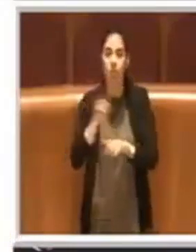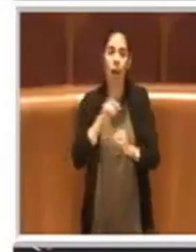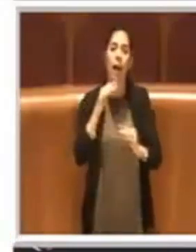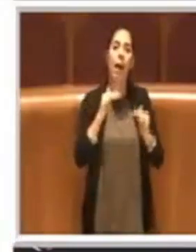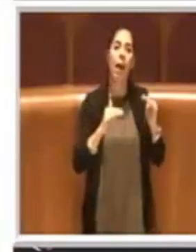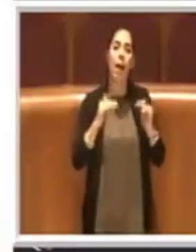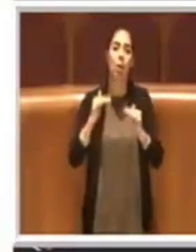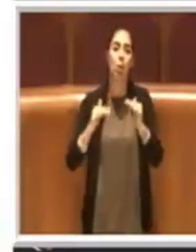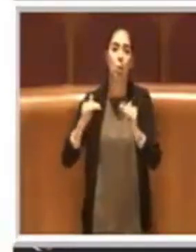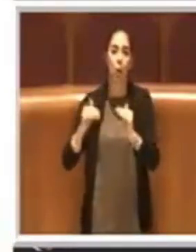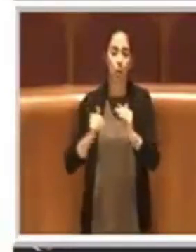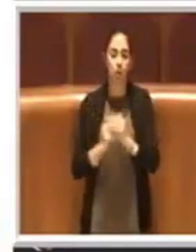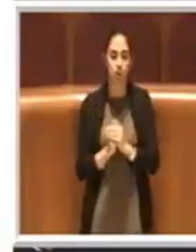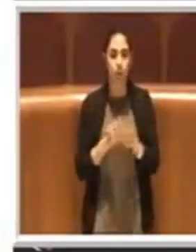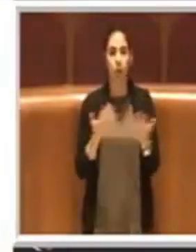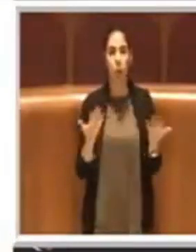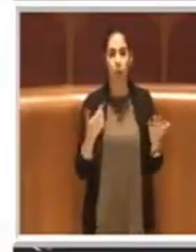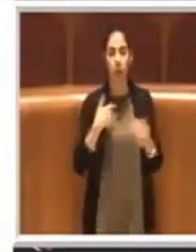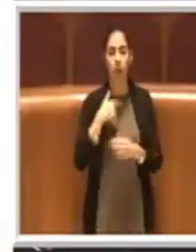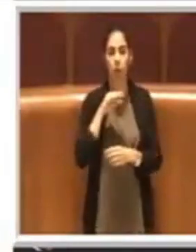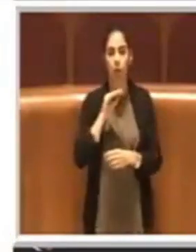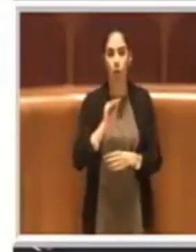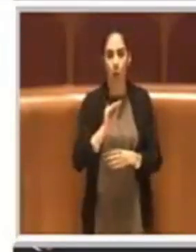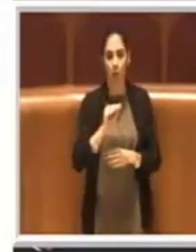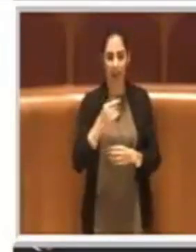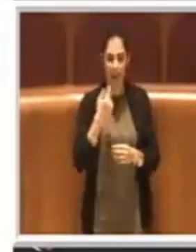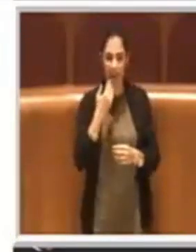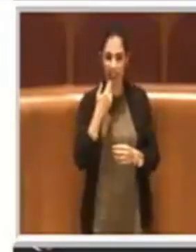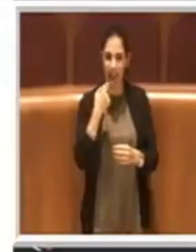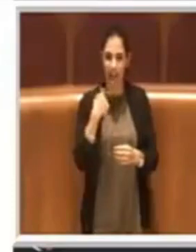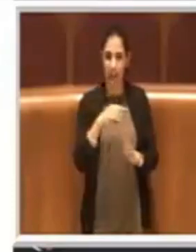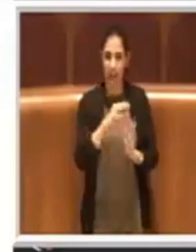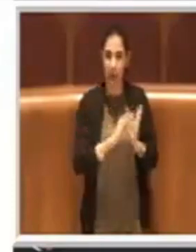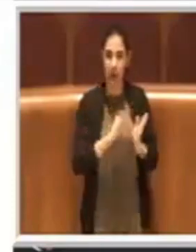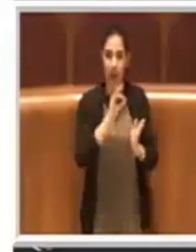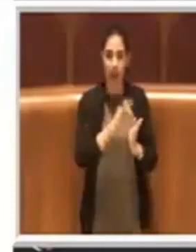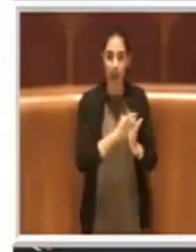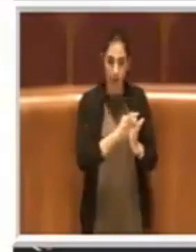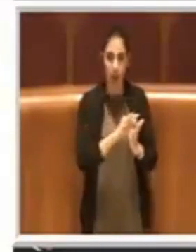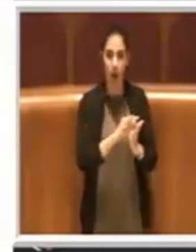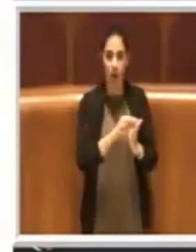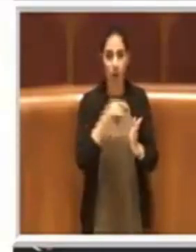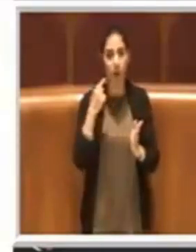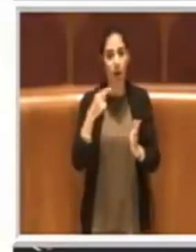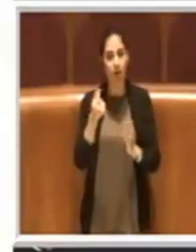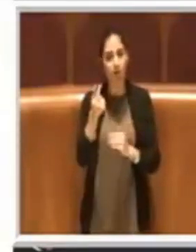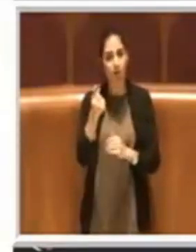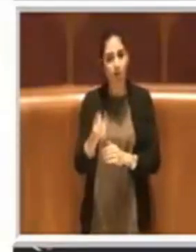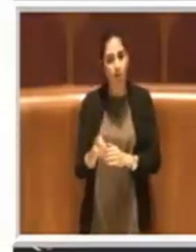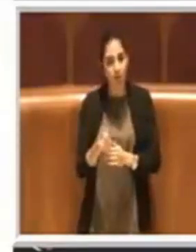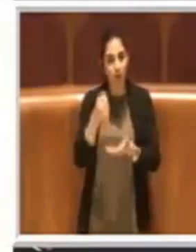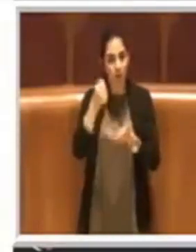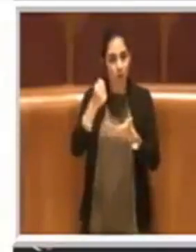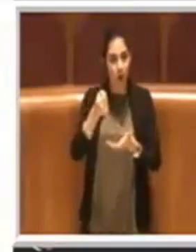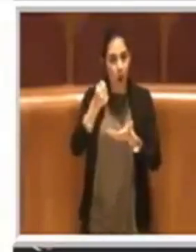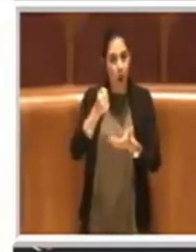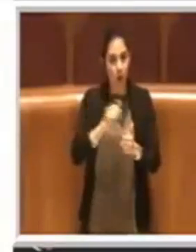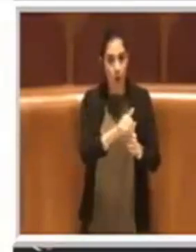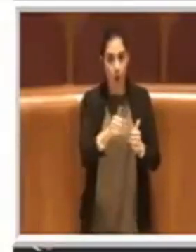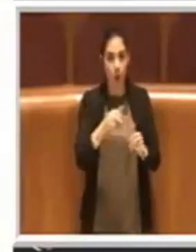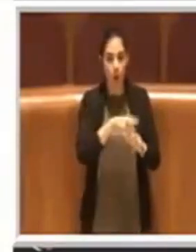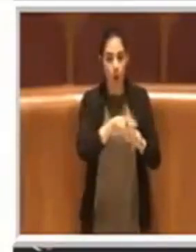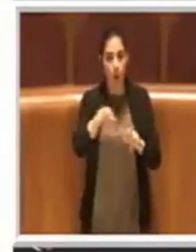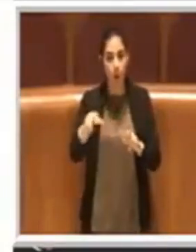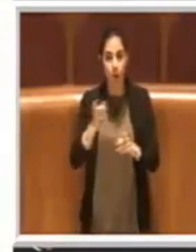chiedo con questo ordine del giorno che vengano riequilibrati i fondi dati ai